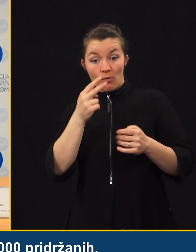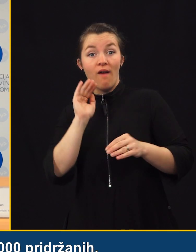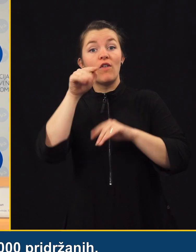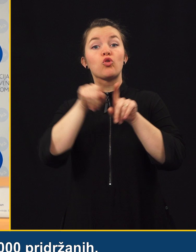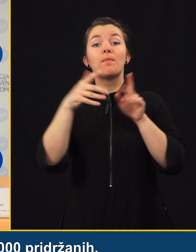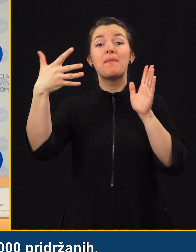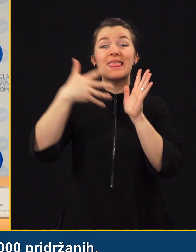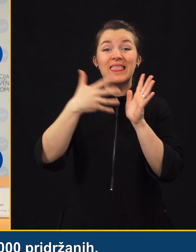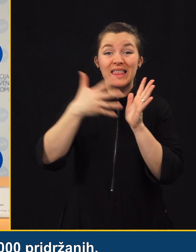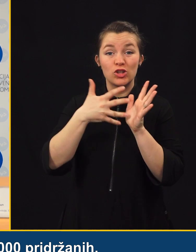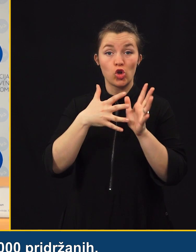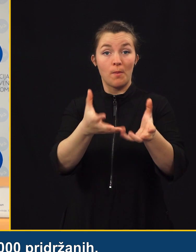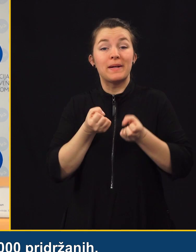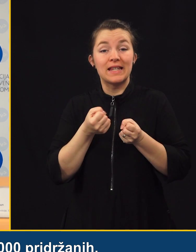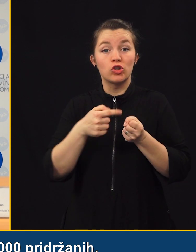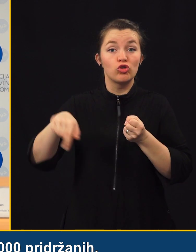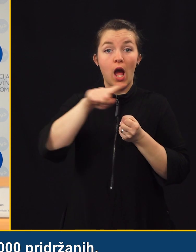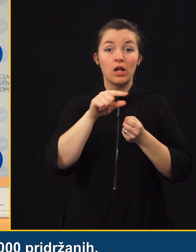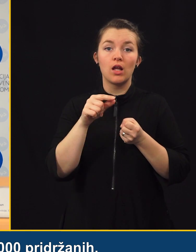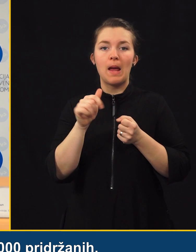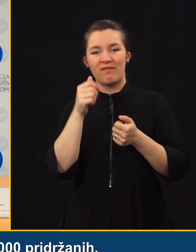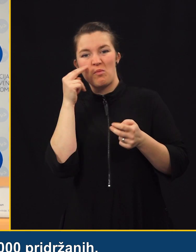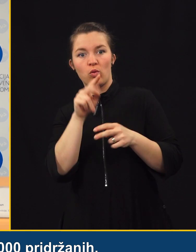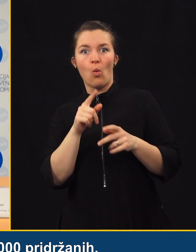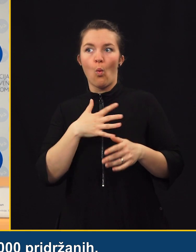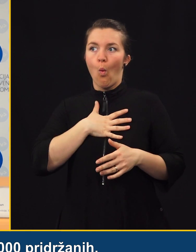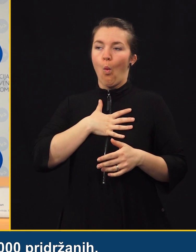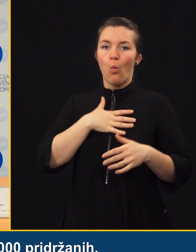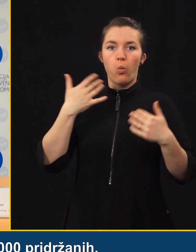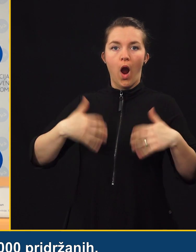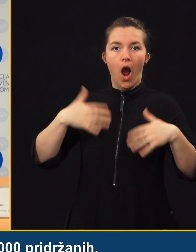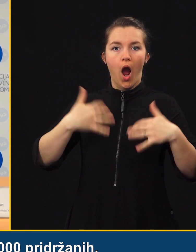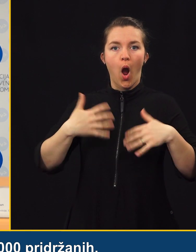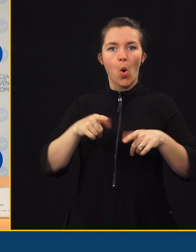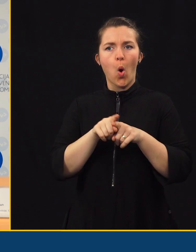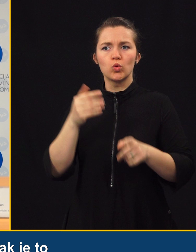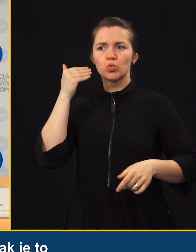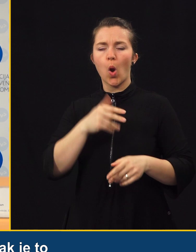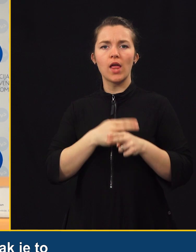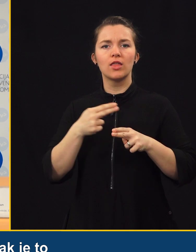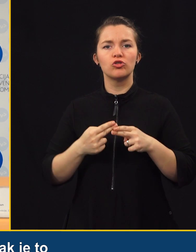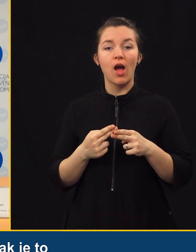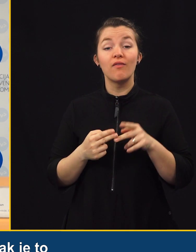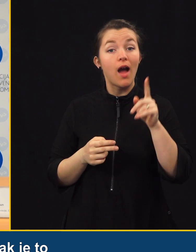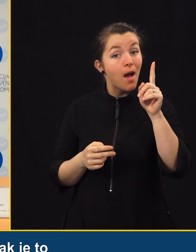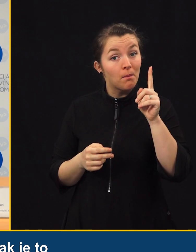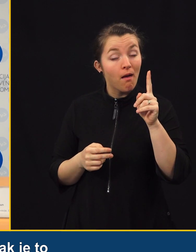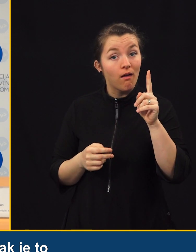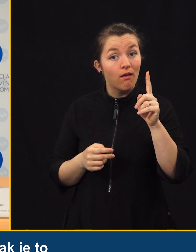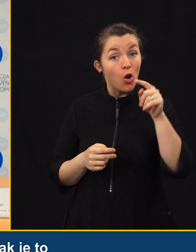5000 pridržanih, kar je seveda mogoče malo hudo na prvi progled, malo represivna država zgledamo, ampak